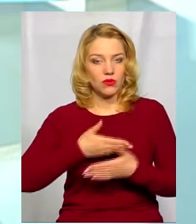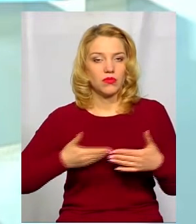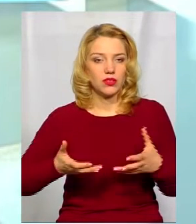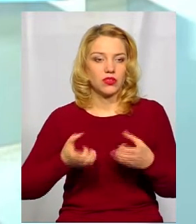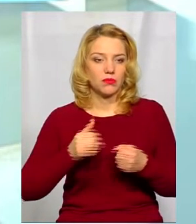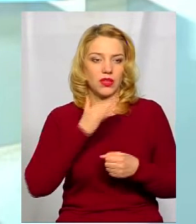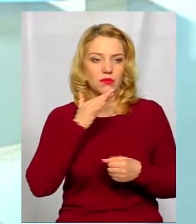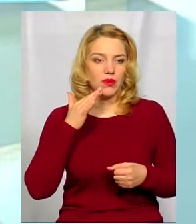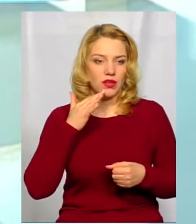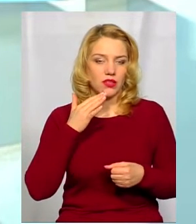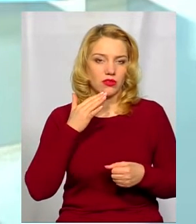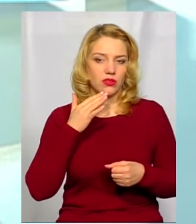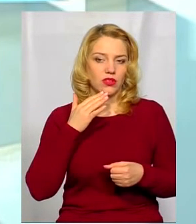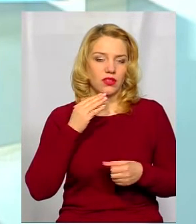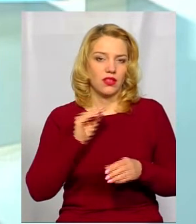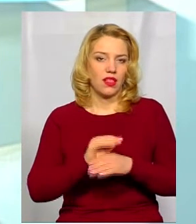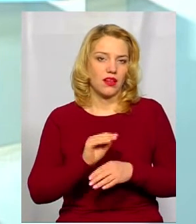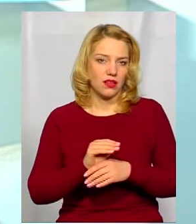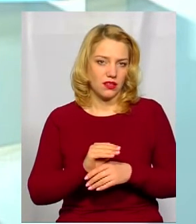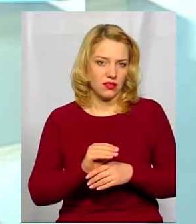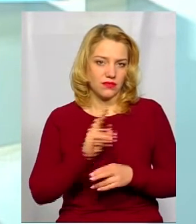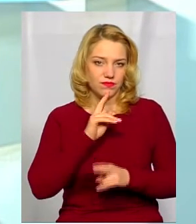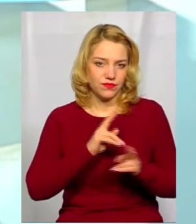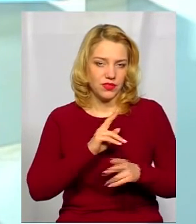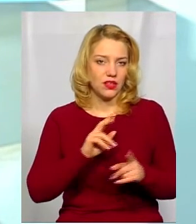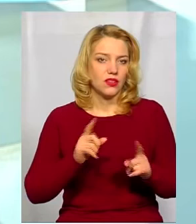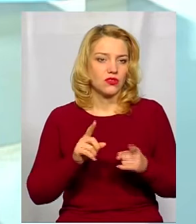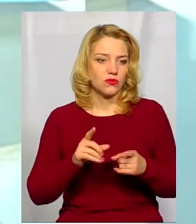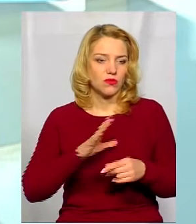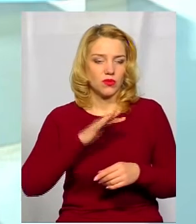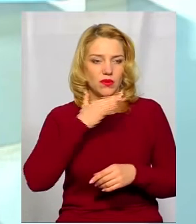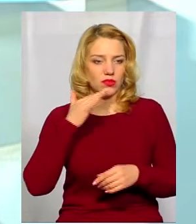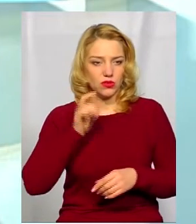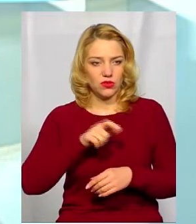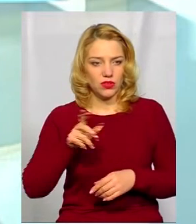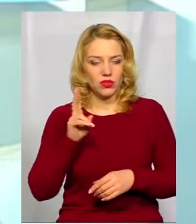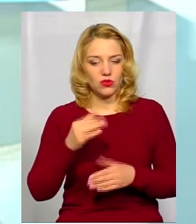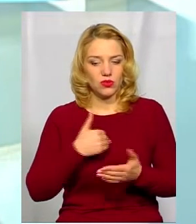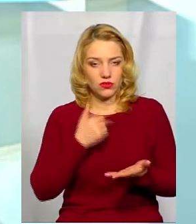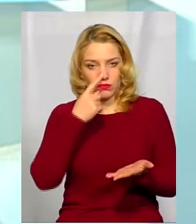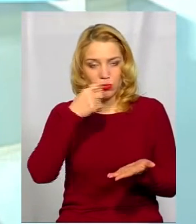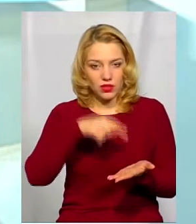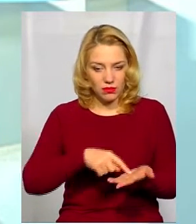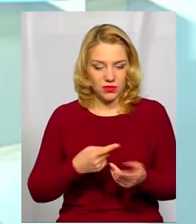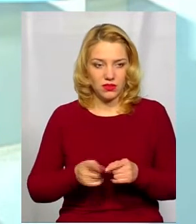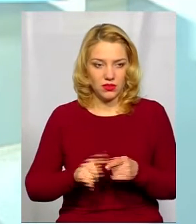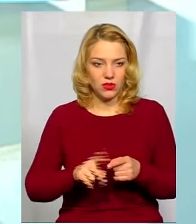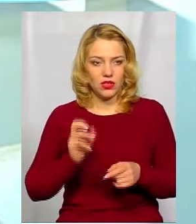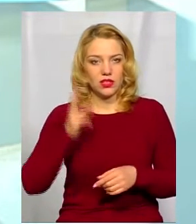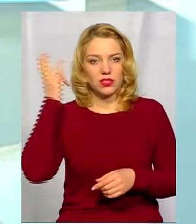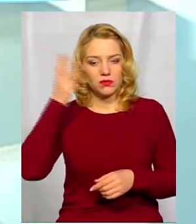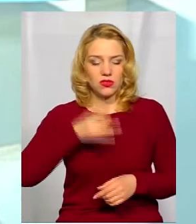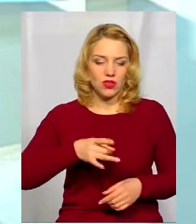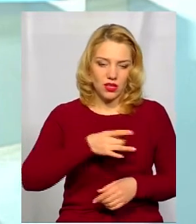отримали дуже багато нарікань. Дуже в якому плані? В тому плані, було багато людей, які хотіли на нього потрапити. З Хмельницького